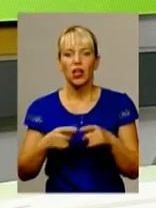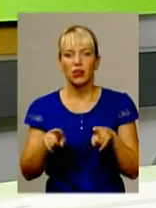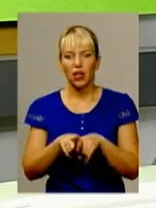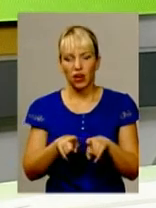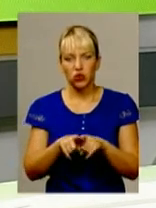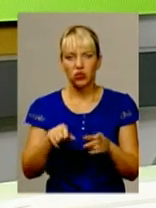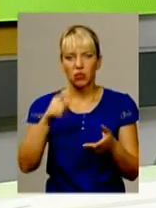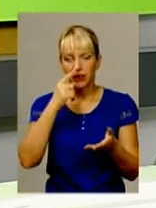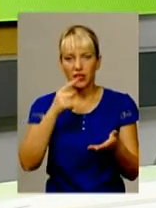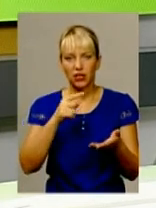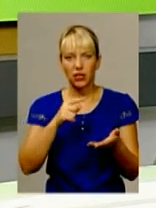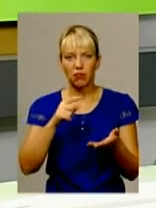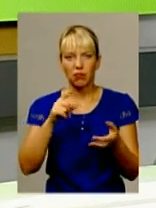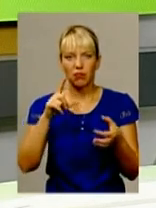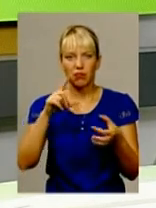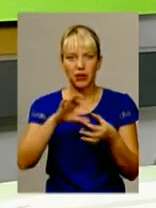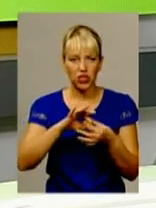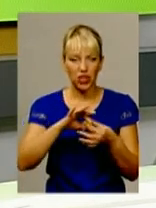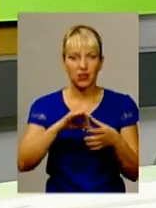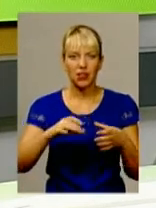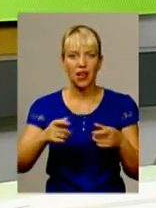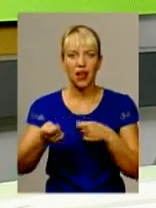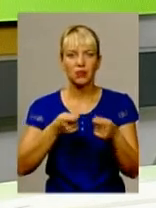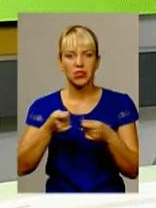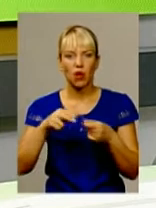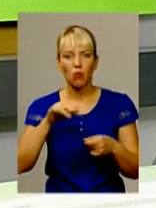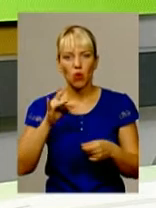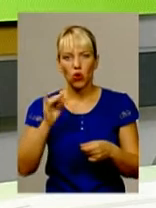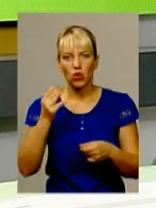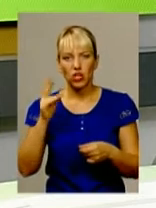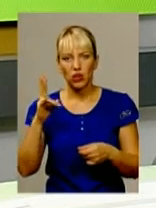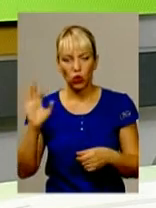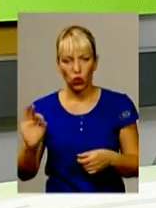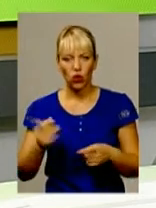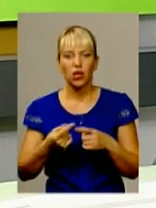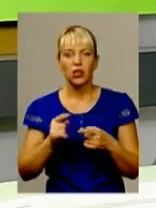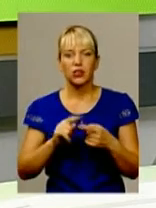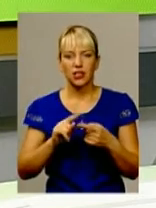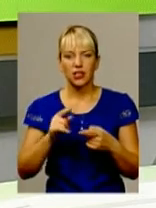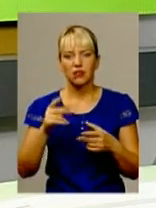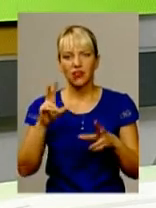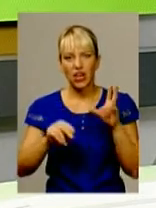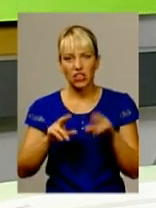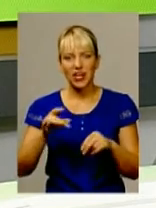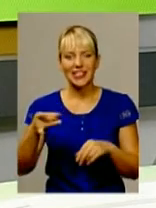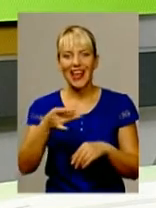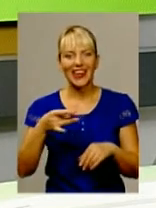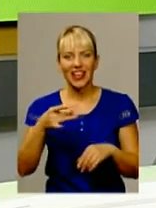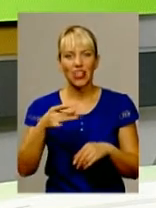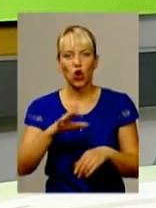президента Порошенка до контролю за цією партією. Це партія, скажімо так, регіоналів, які